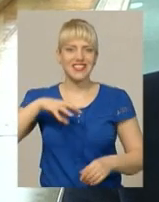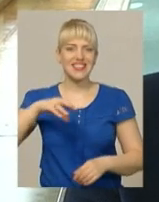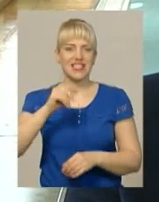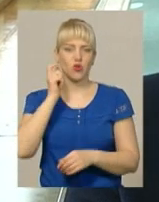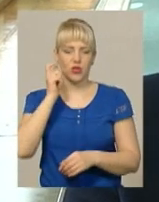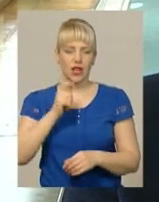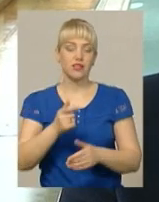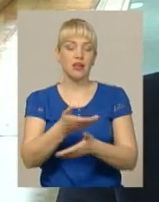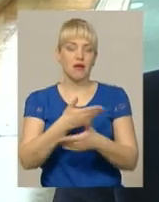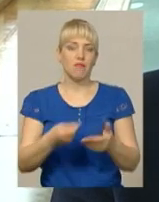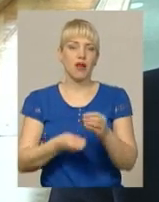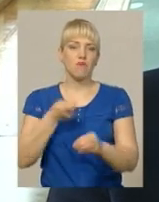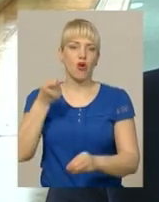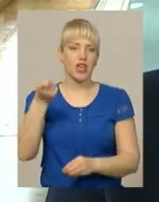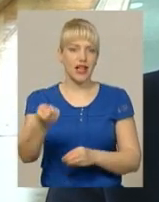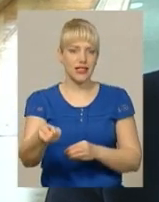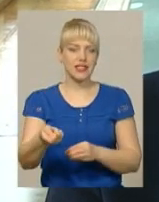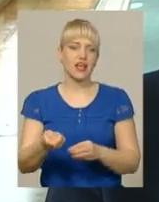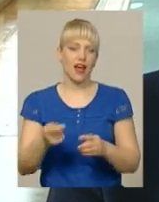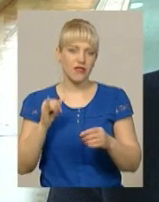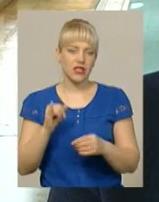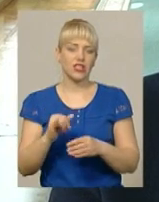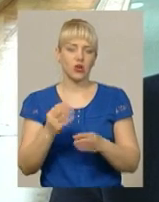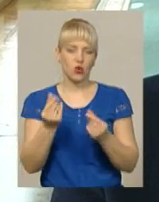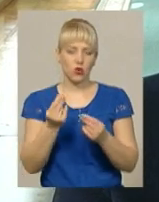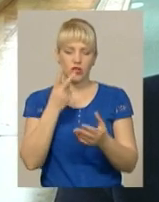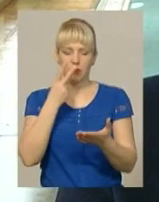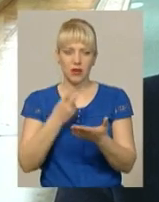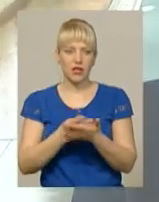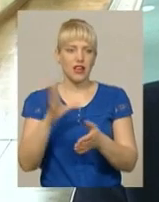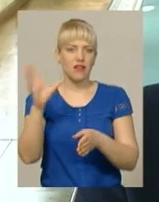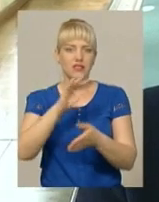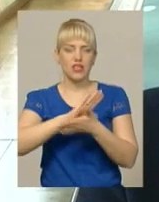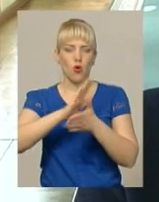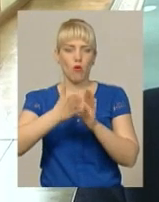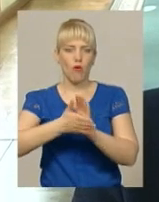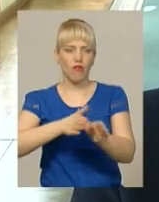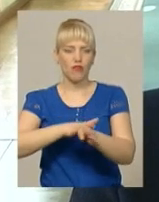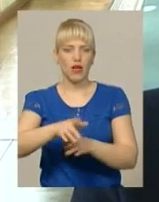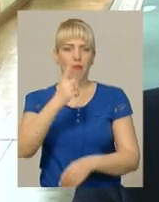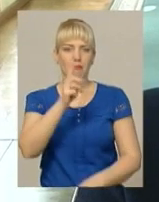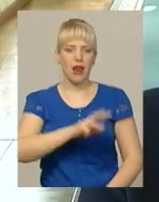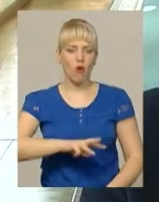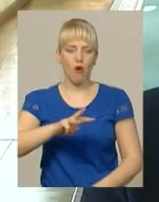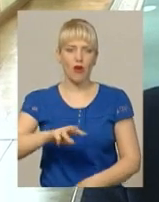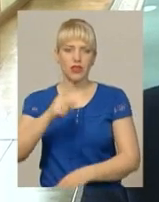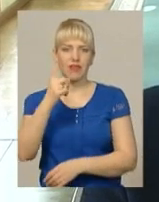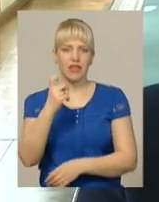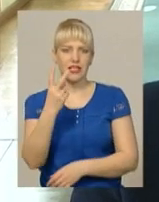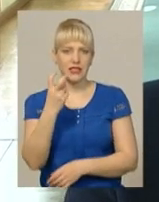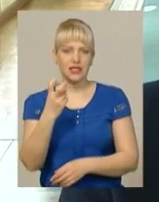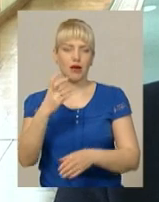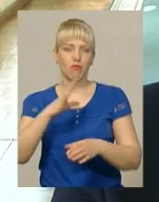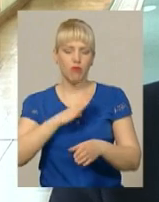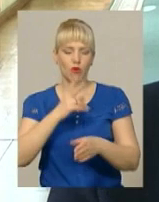відповідні заявки, кошти передбачили, всі умови виконані. Мільйон двісті було передбачено на